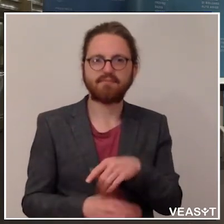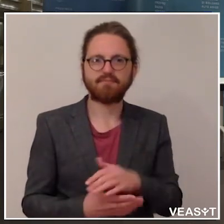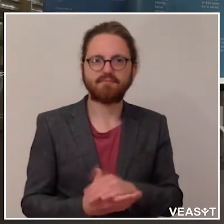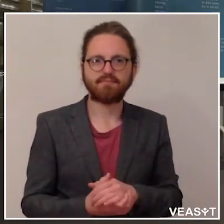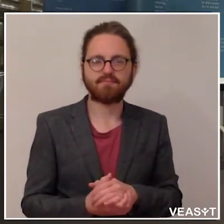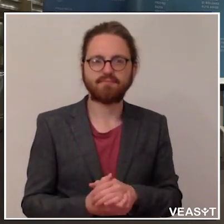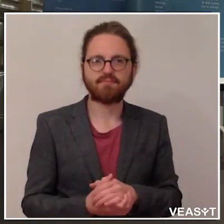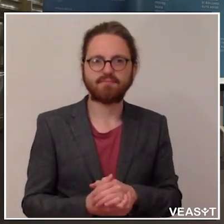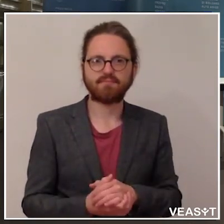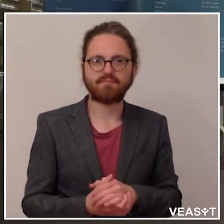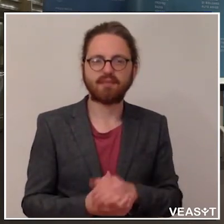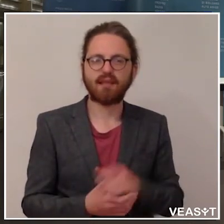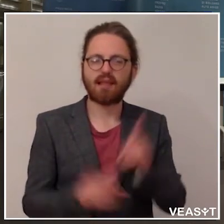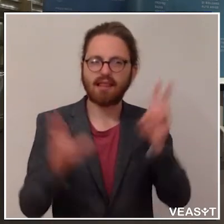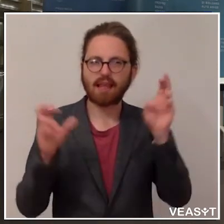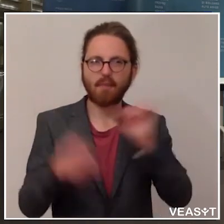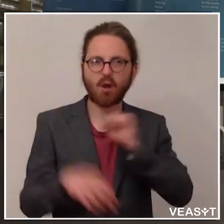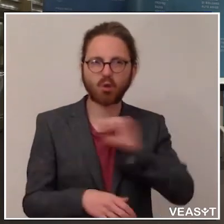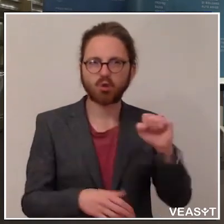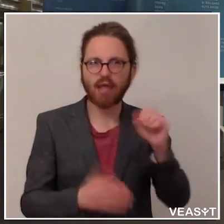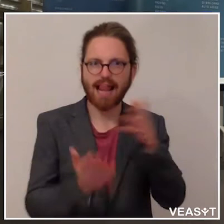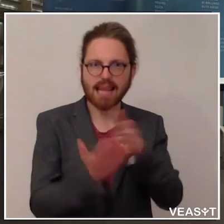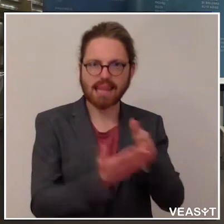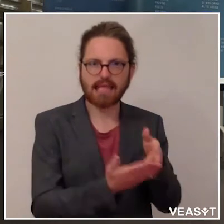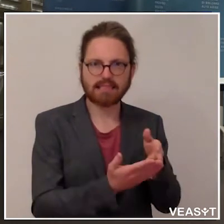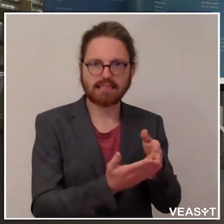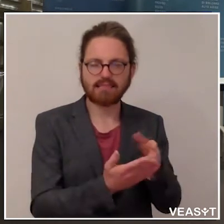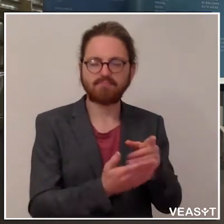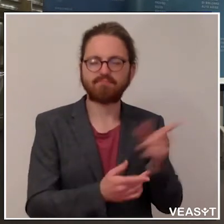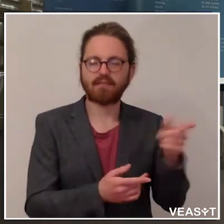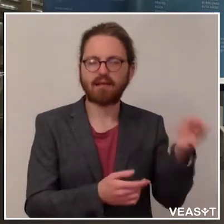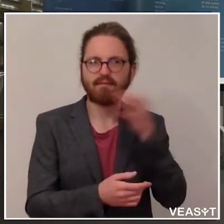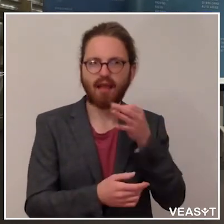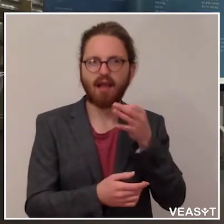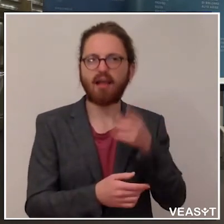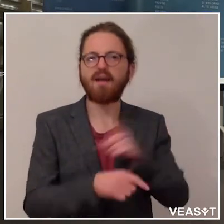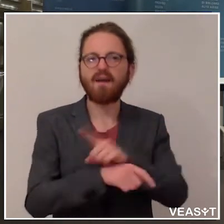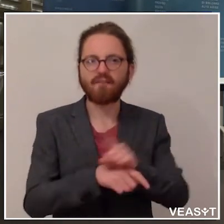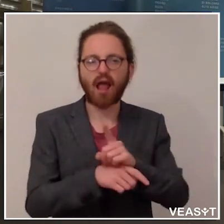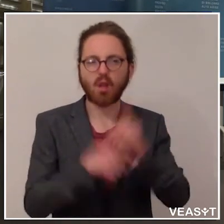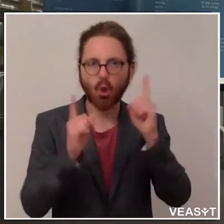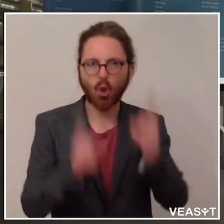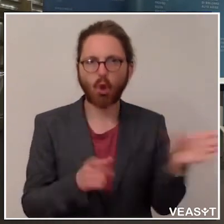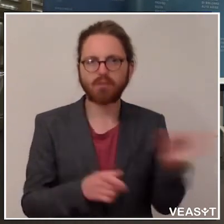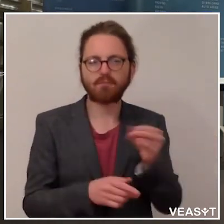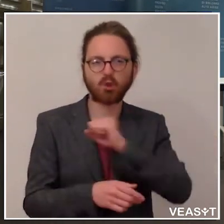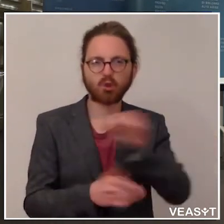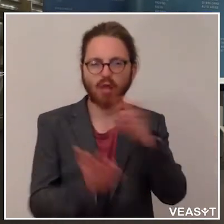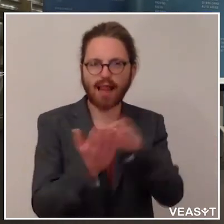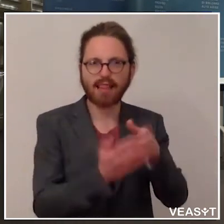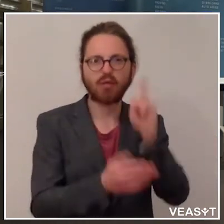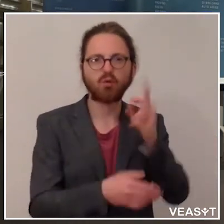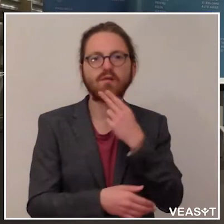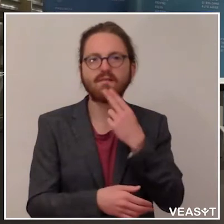betrifft sie die Schnelltests, nämlich die Frage, wann erfolgt der Start mit den Schnelltests und wer wird dann getestet, kann sich jeder